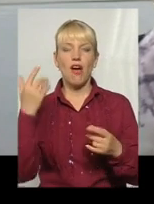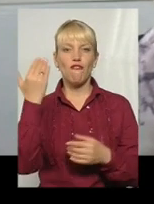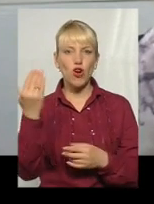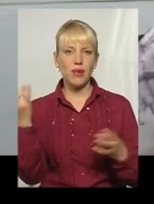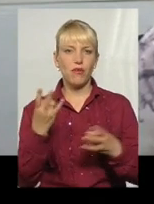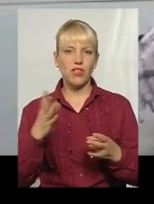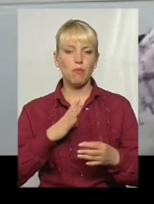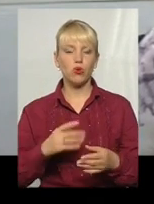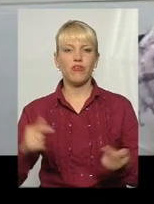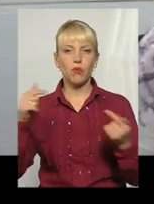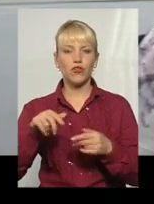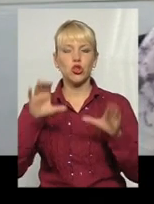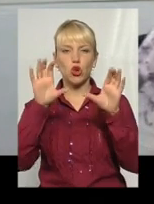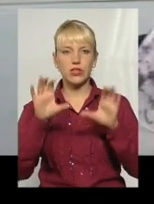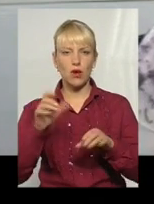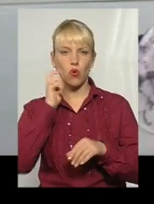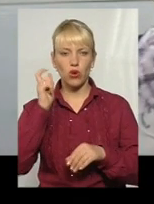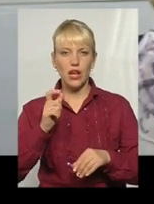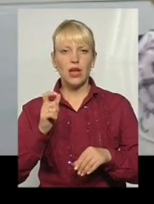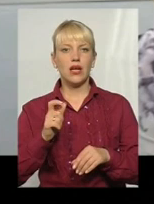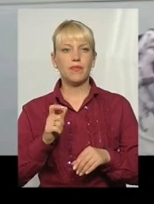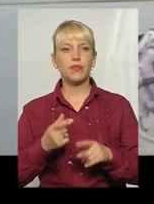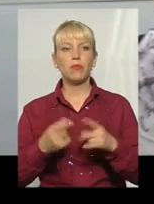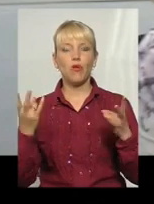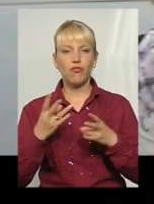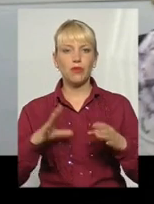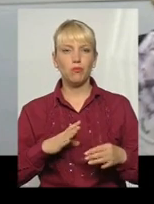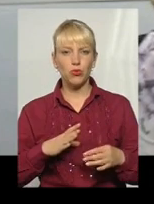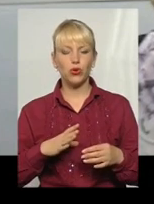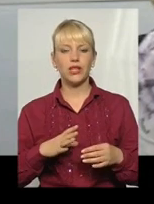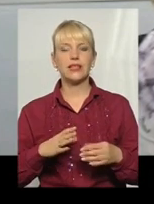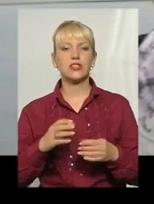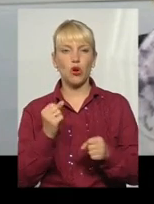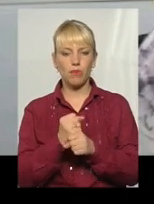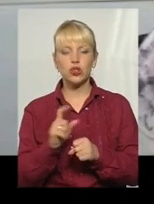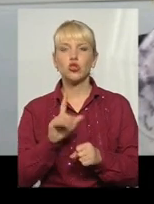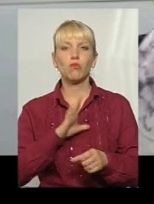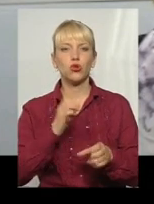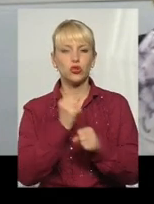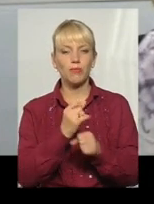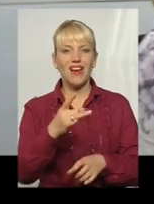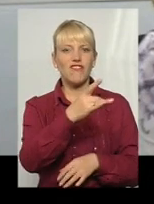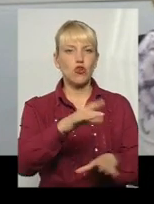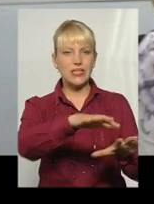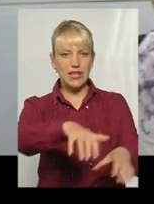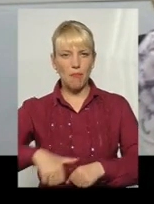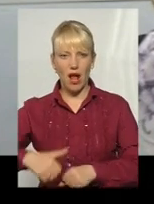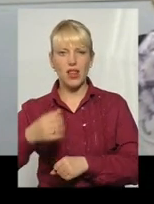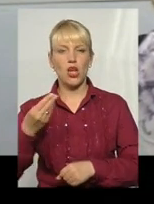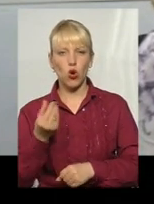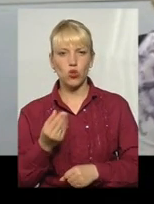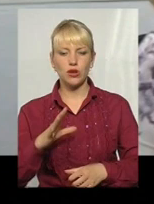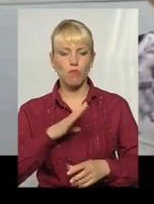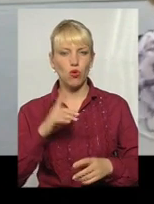116 Конституції, мали право створити. Що було зроблено? Були забрані у регіоні гроші, була проведена